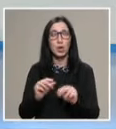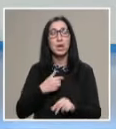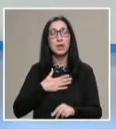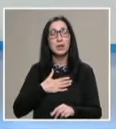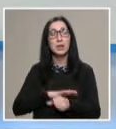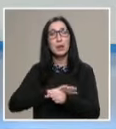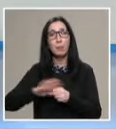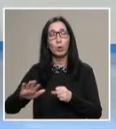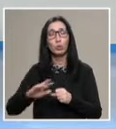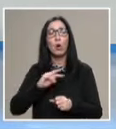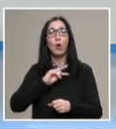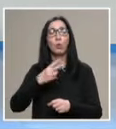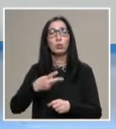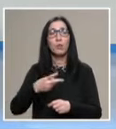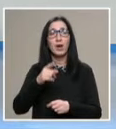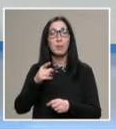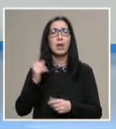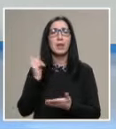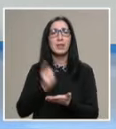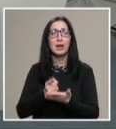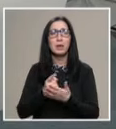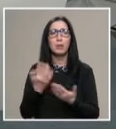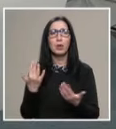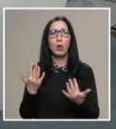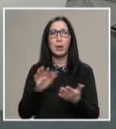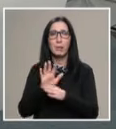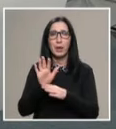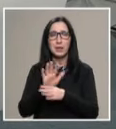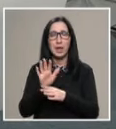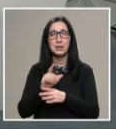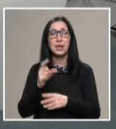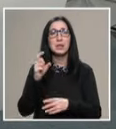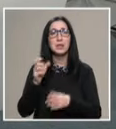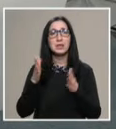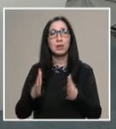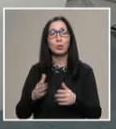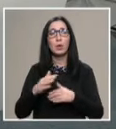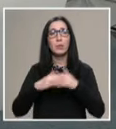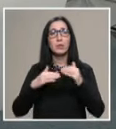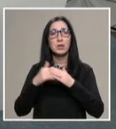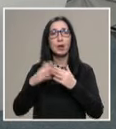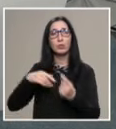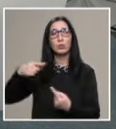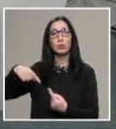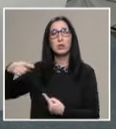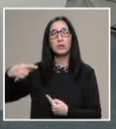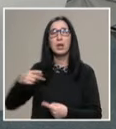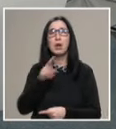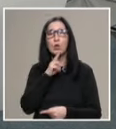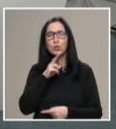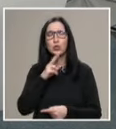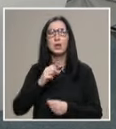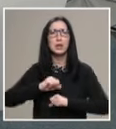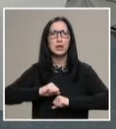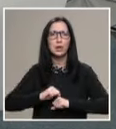ние напълно отговаряме на тази тя е наредба номер 15 за статута и професионалното развитие на учители, директори и